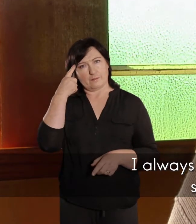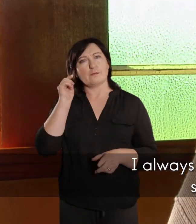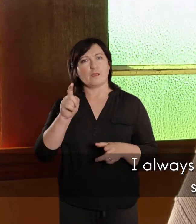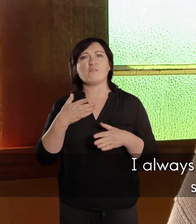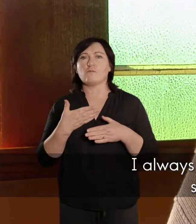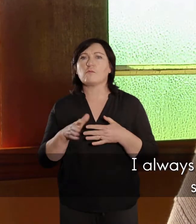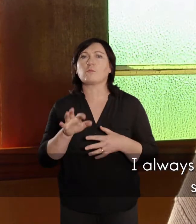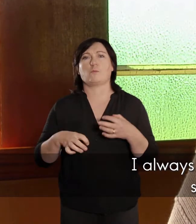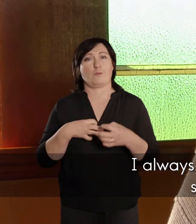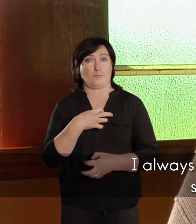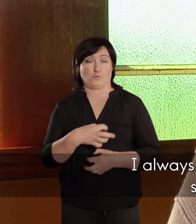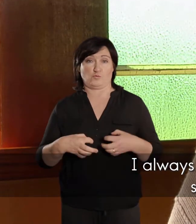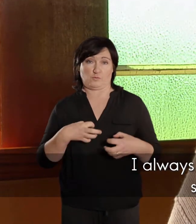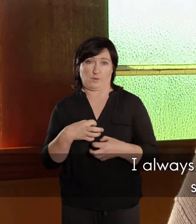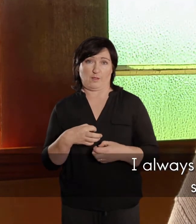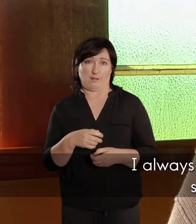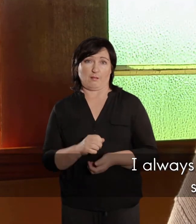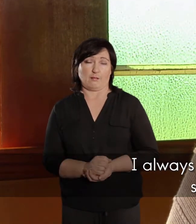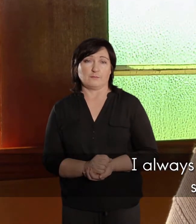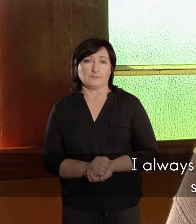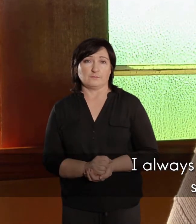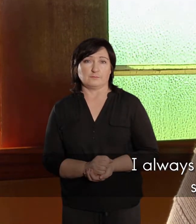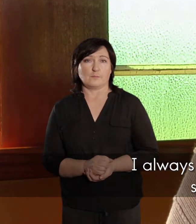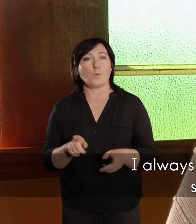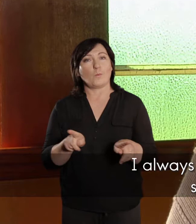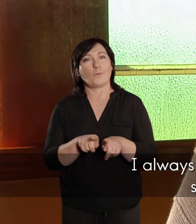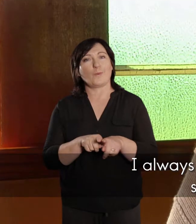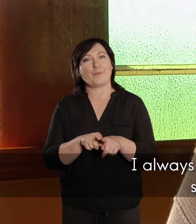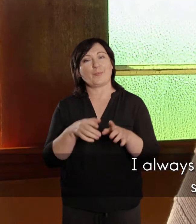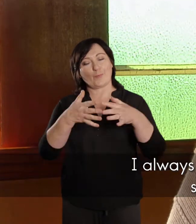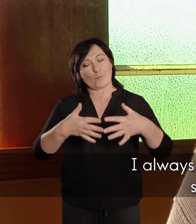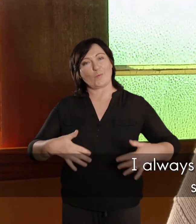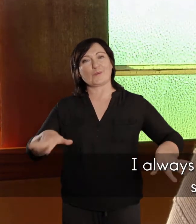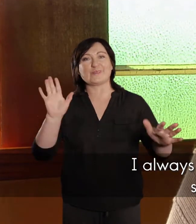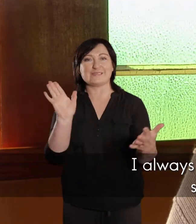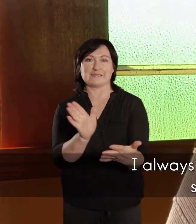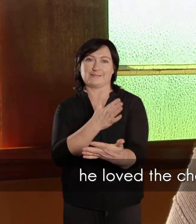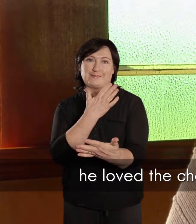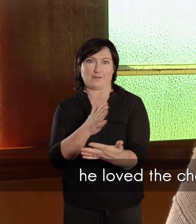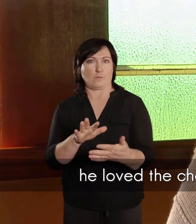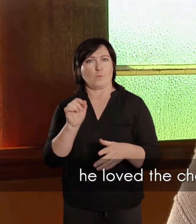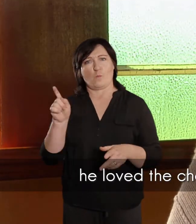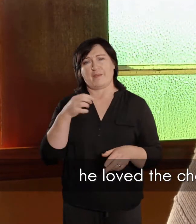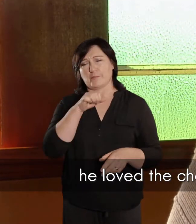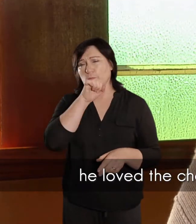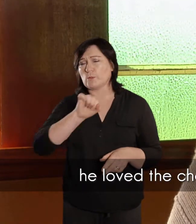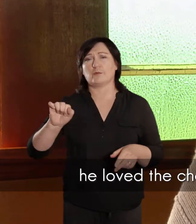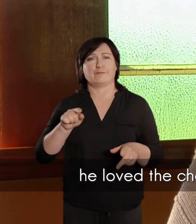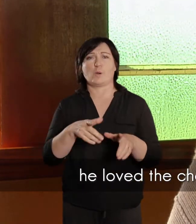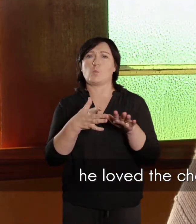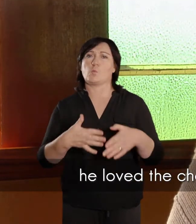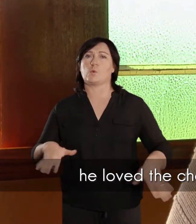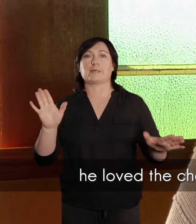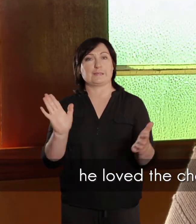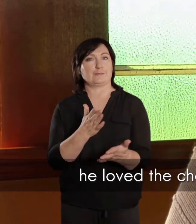altyd emotioneel is die dinge en ook soms met die koersang hy was lieve koersang